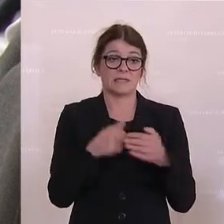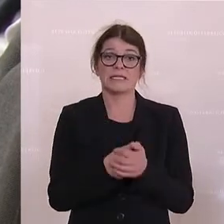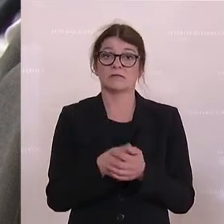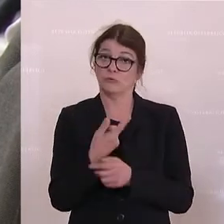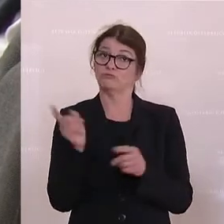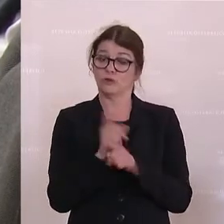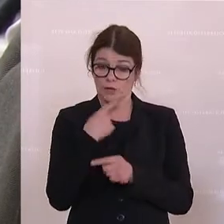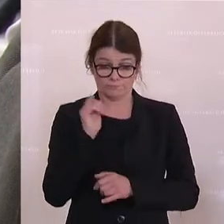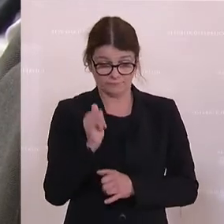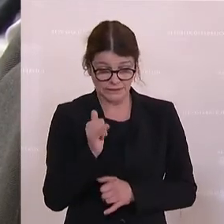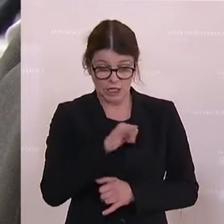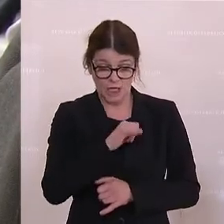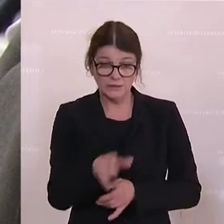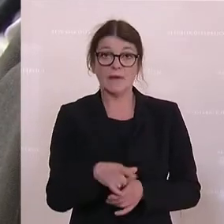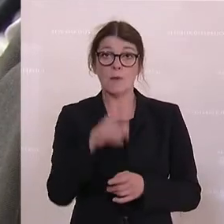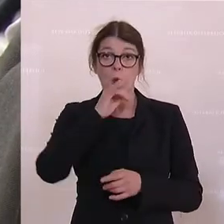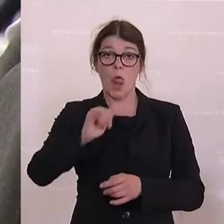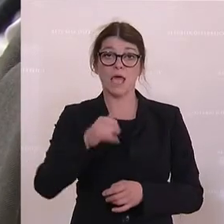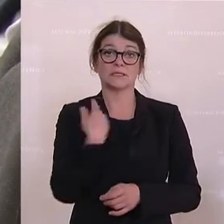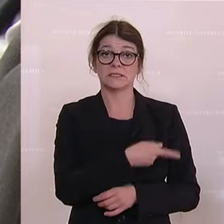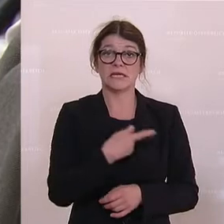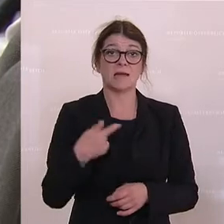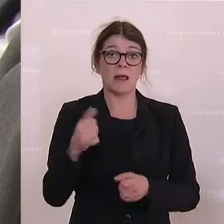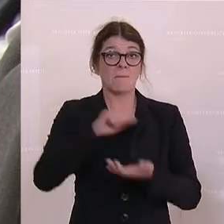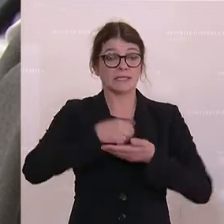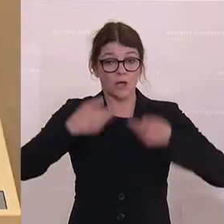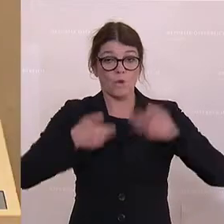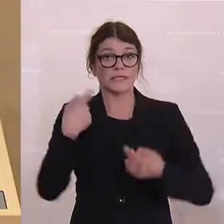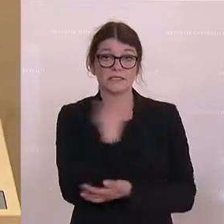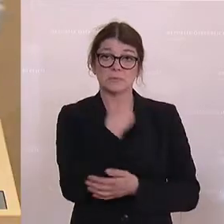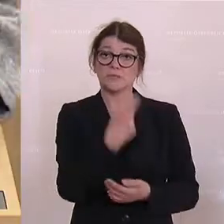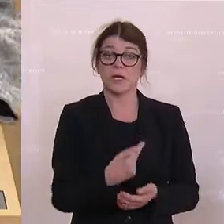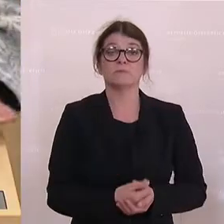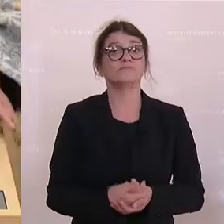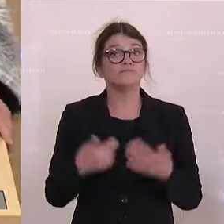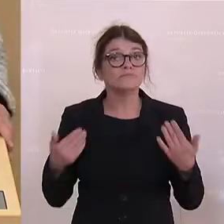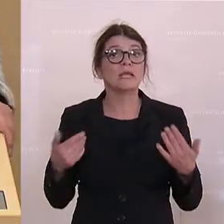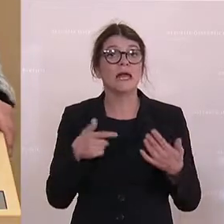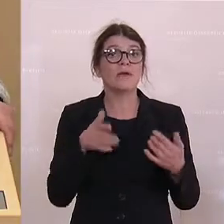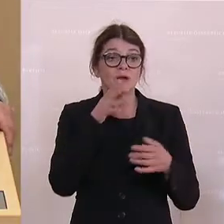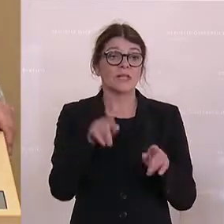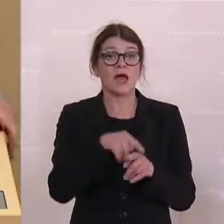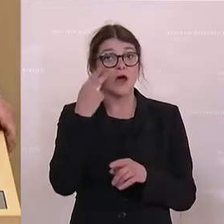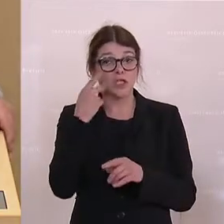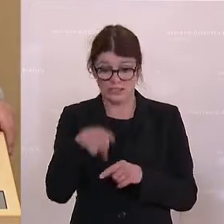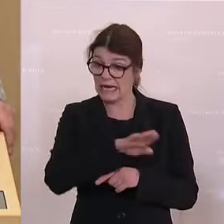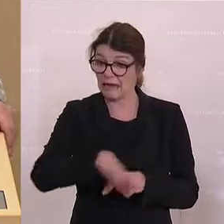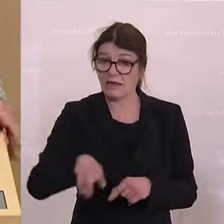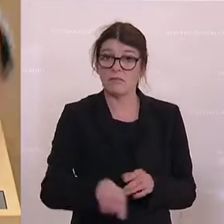es sofort auf, sagt noch im Juni in einer Pressekonferenz, er wird jetzt dafür sorgen, dass die